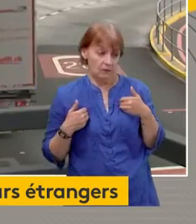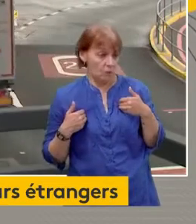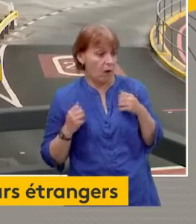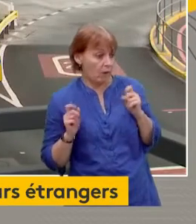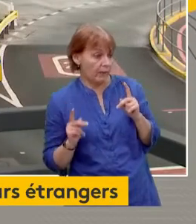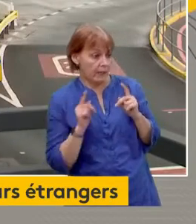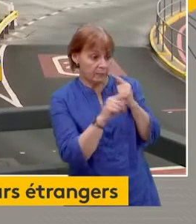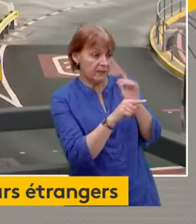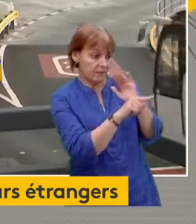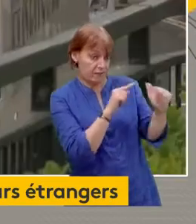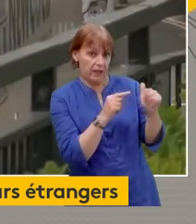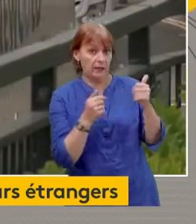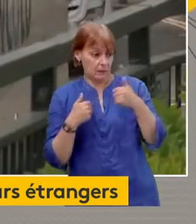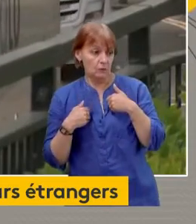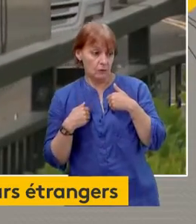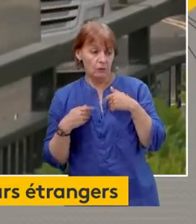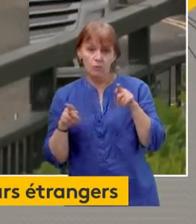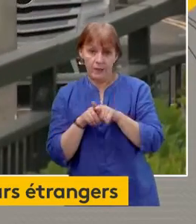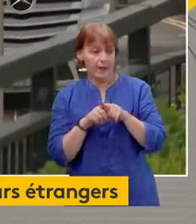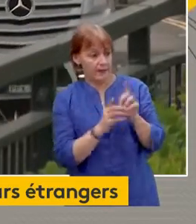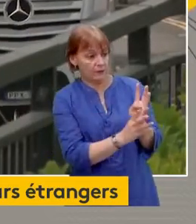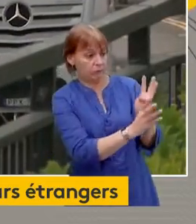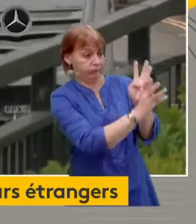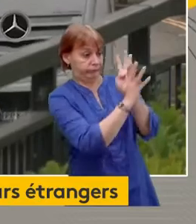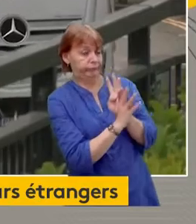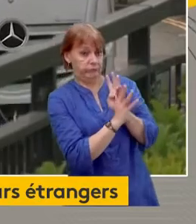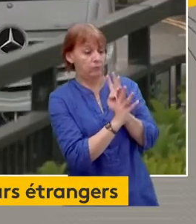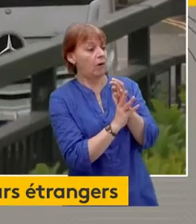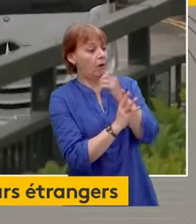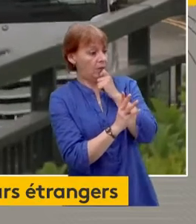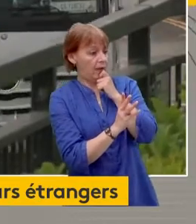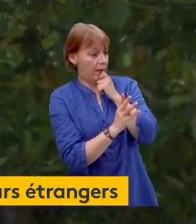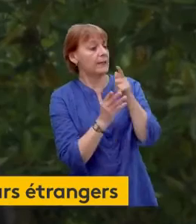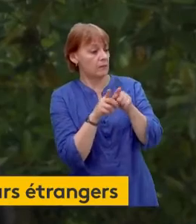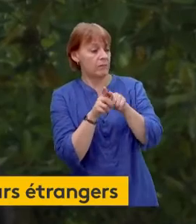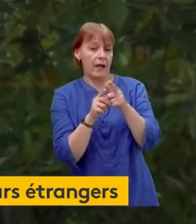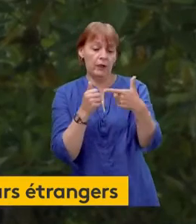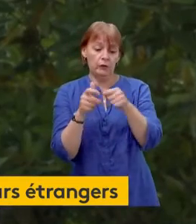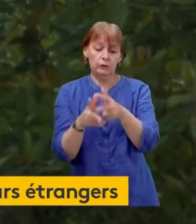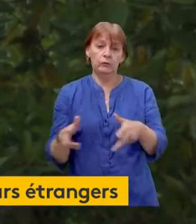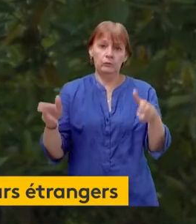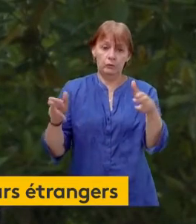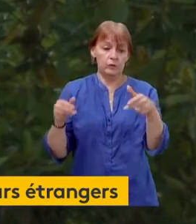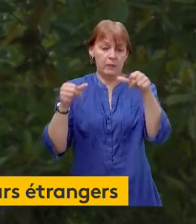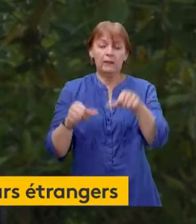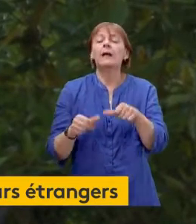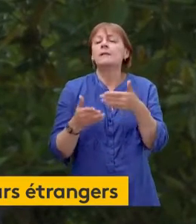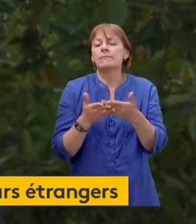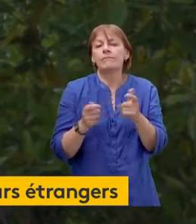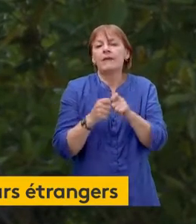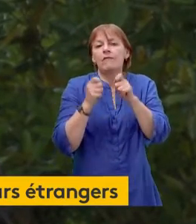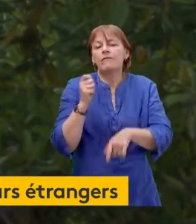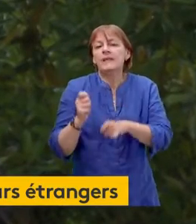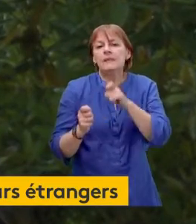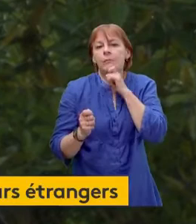une réciprocité pour les ressortissants britanniques qui arriveraient en France dans les prochaines semaines. Évidemment, rien n'est figé, les discussions